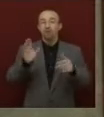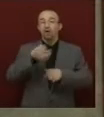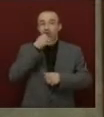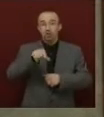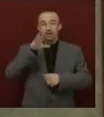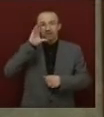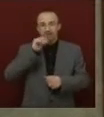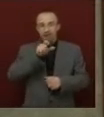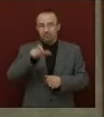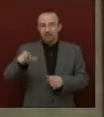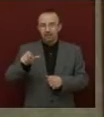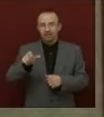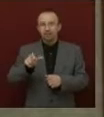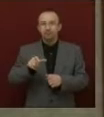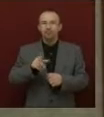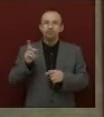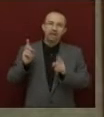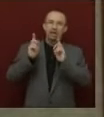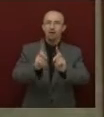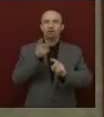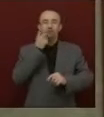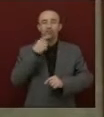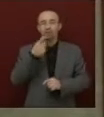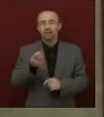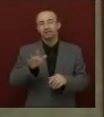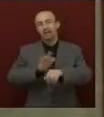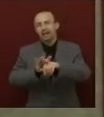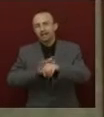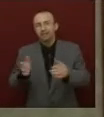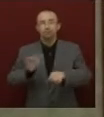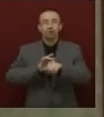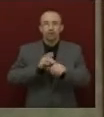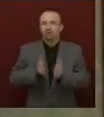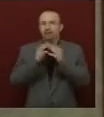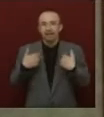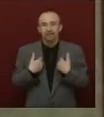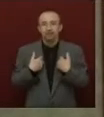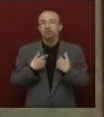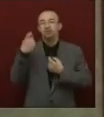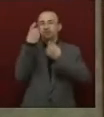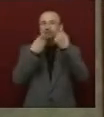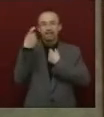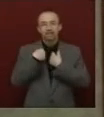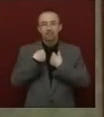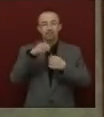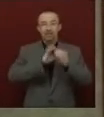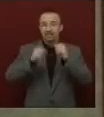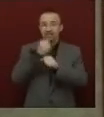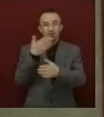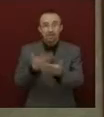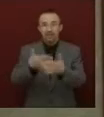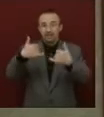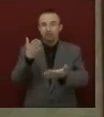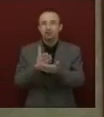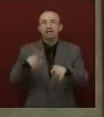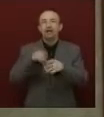hogyha ezek az emberek előálltak volna, és azt mondták volna, hogy elnézést kérek, bocsánatot kérek, akkor szerintem ez egész dolog nem lenne most